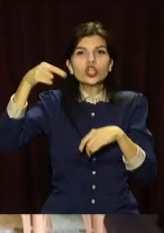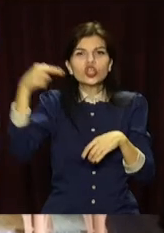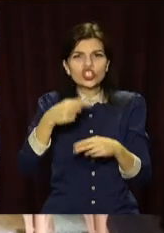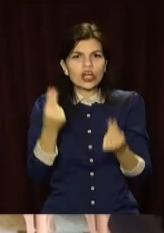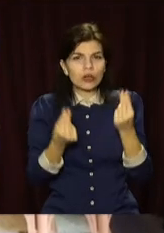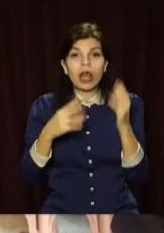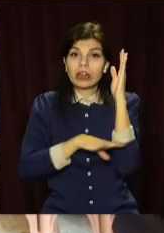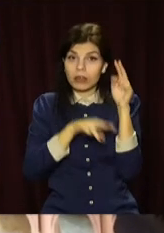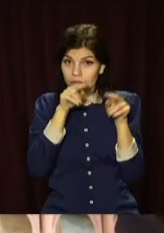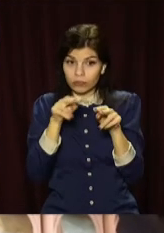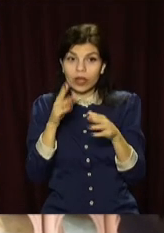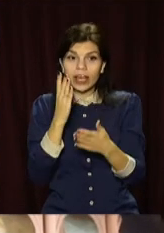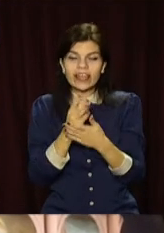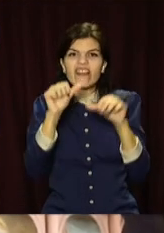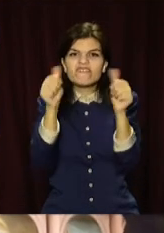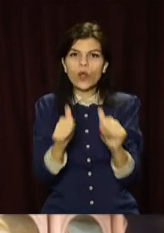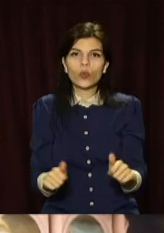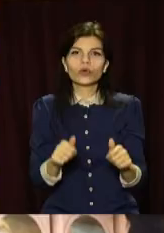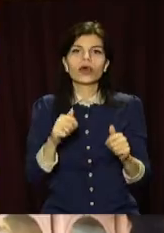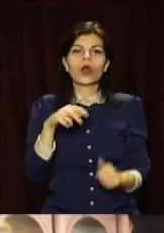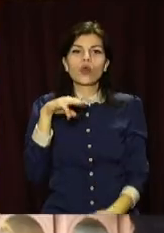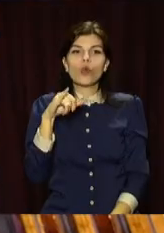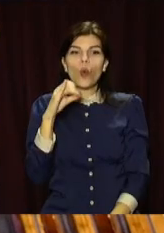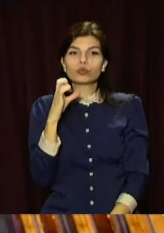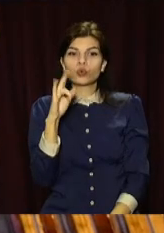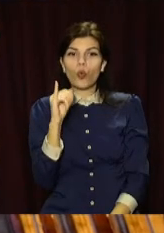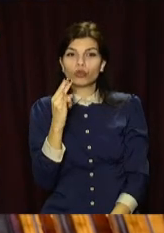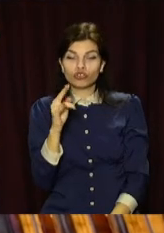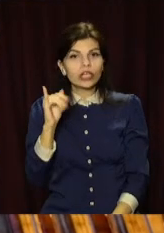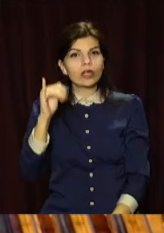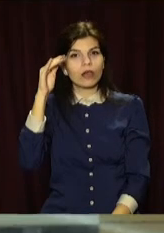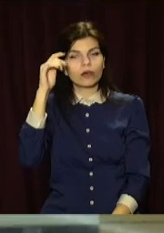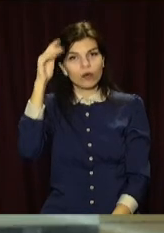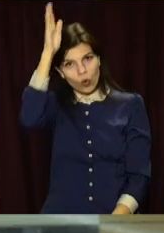Дерево охороняють фігури лускунчиків і герої мультику про козаків.